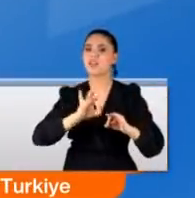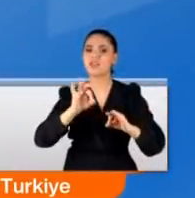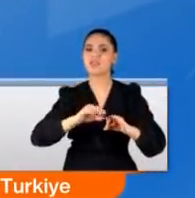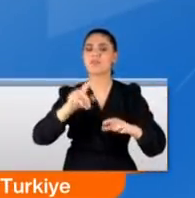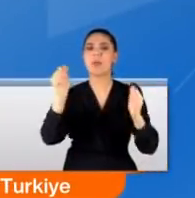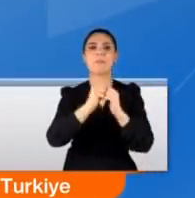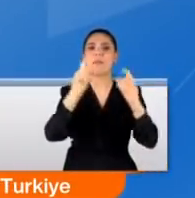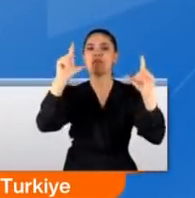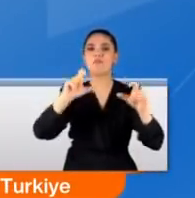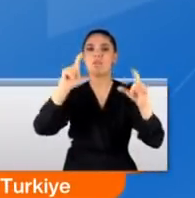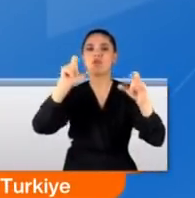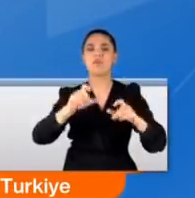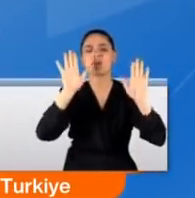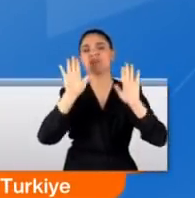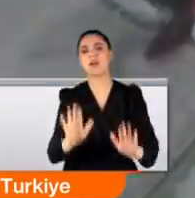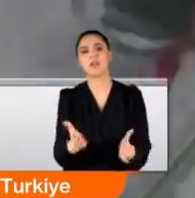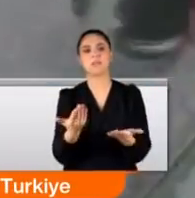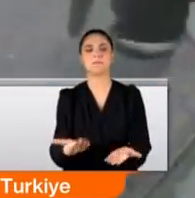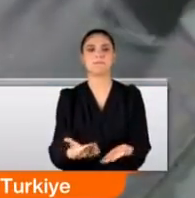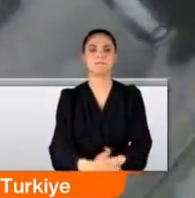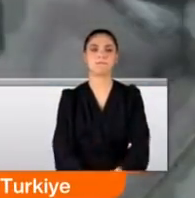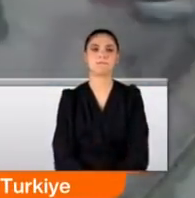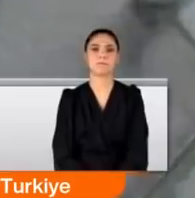beraber çektirdikleri fotoğraflar kaldı.